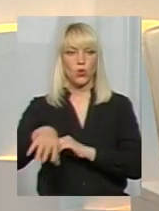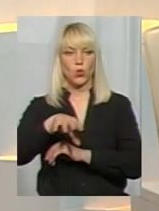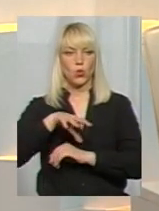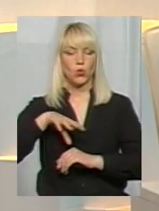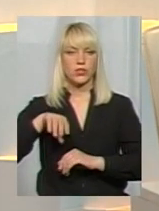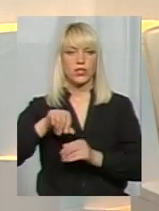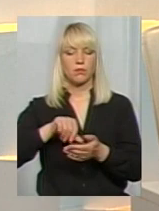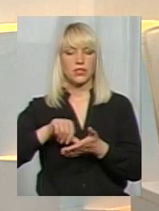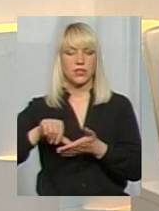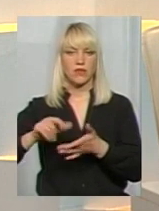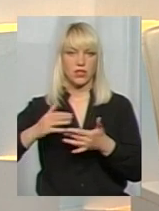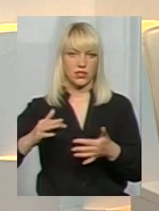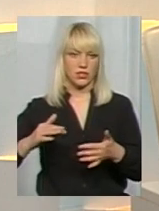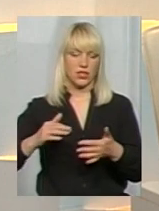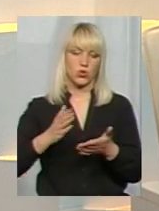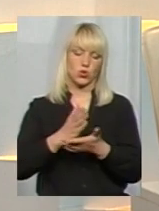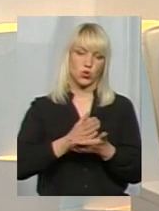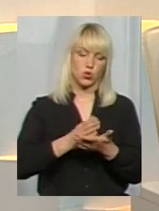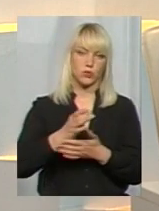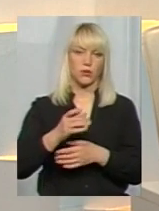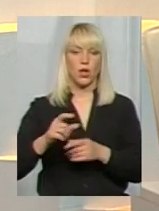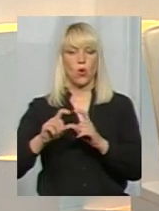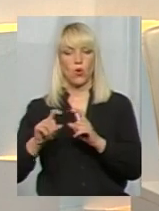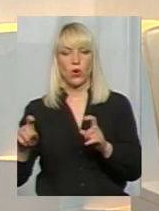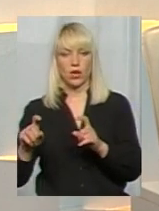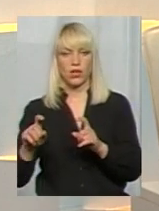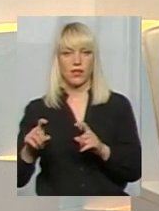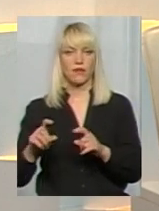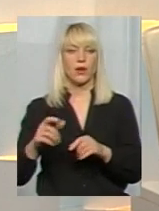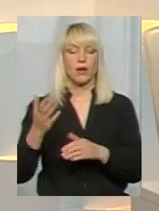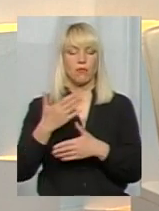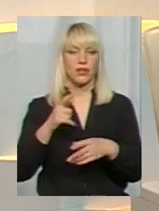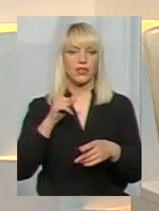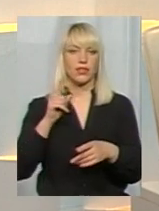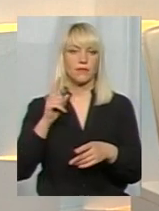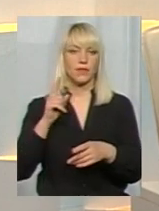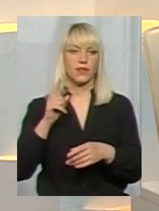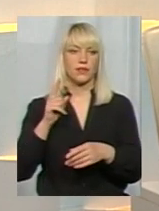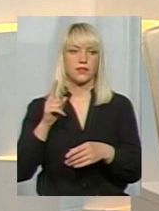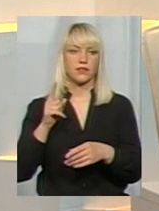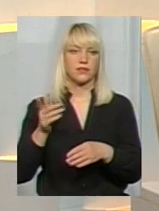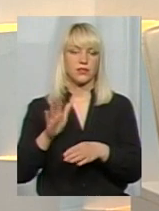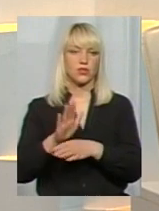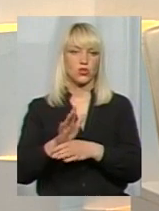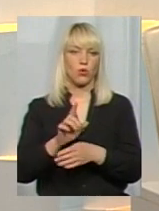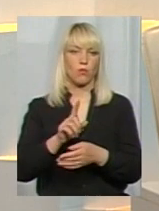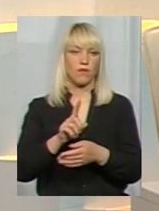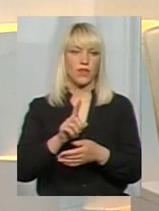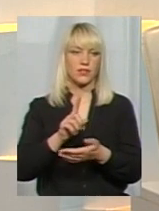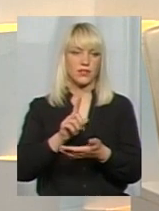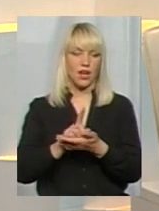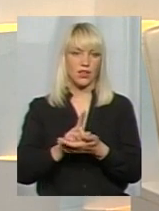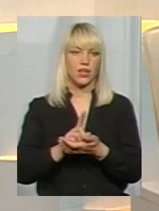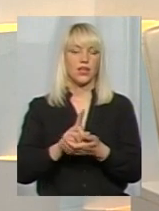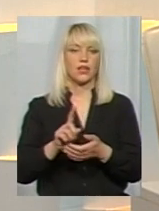представників різних служб і органів ми все ж таки зобов'язали засновника організувати